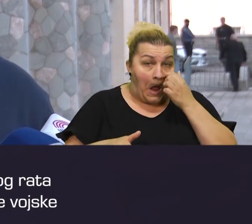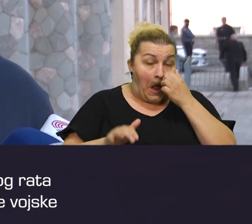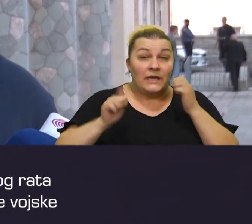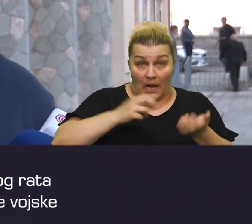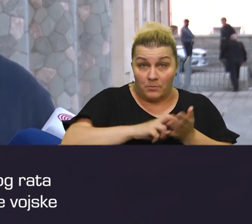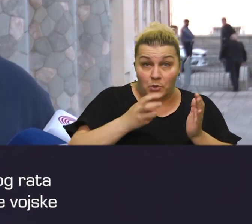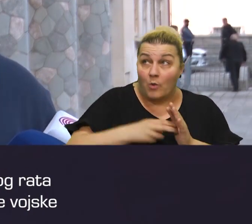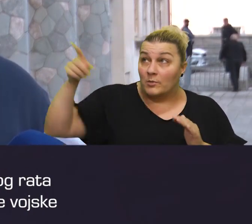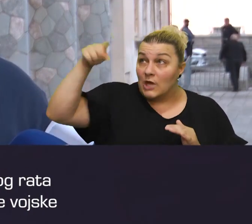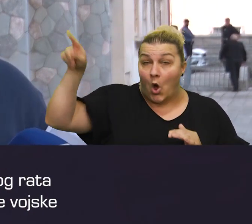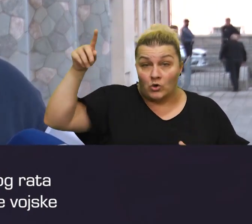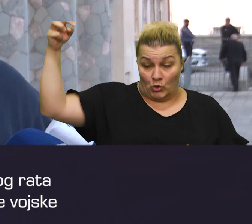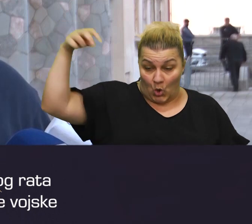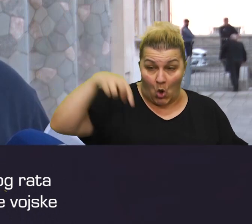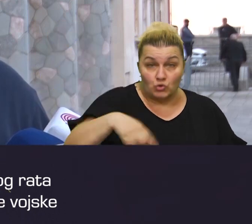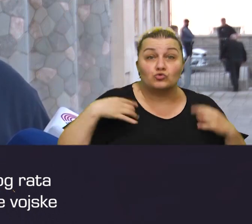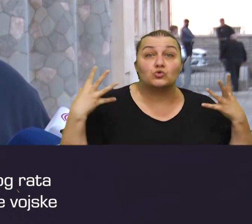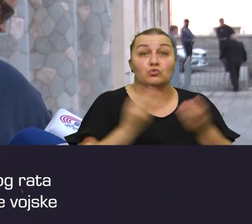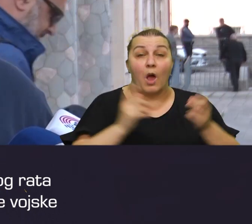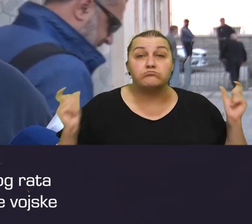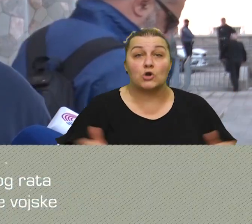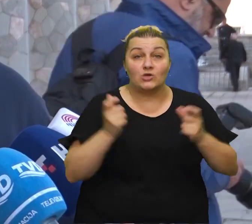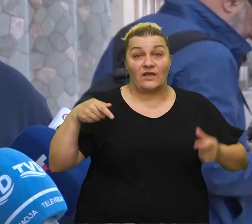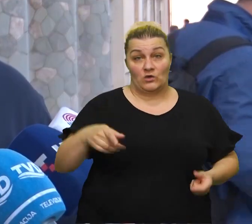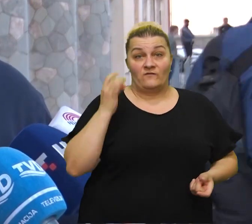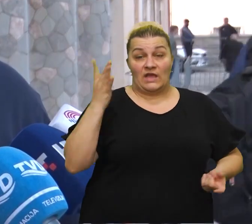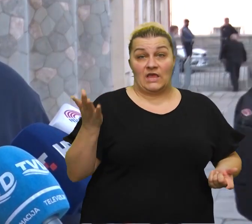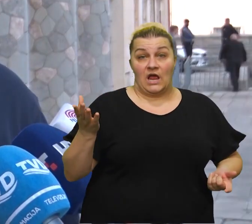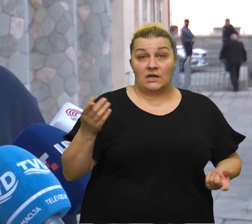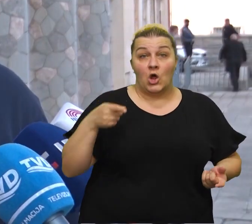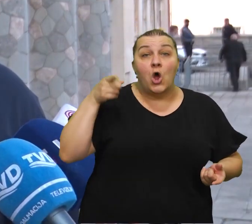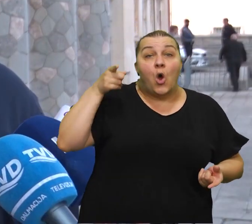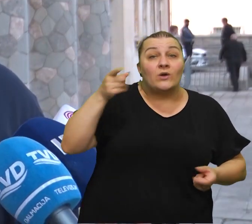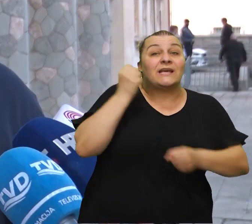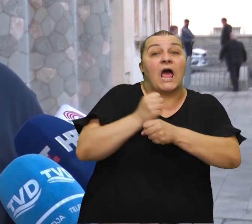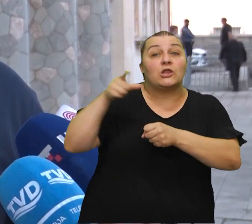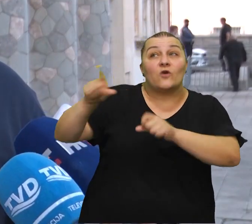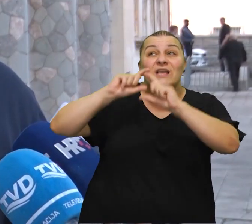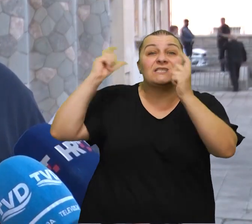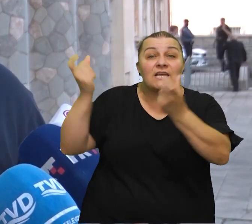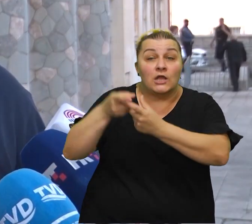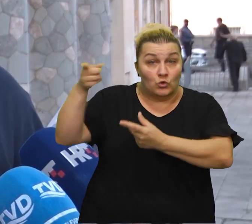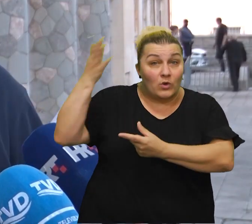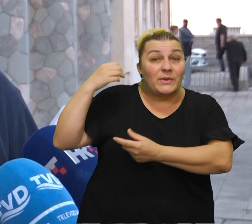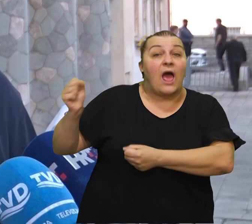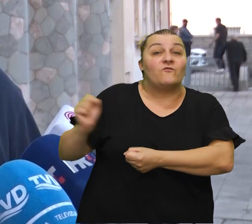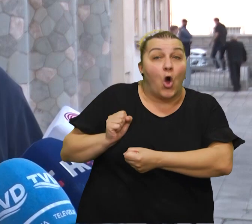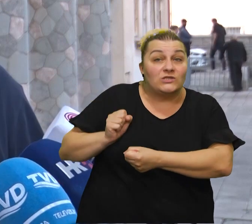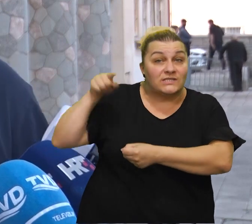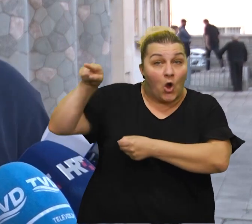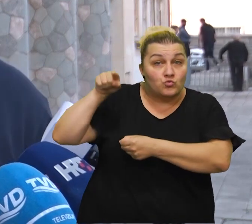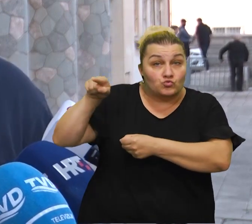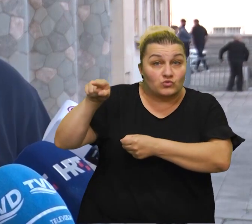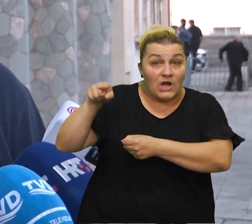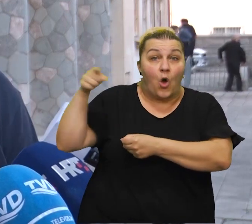ovi zgrade dođu tu da prostavimo taj dan? Oni rade o zgrade u kojoj je bila vojska. Vojska koja je pucara na naš